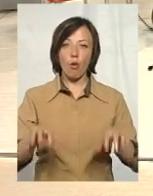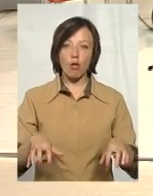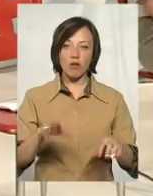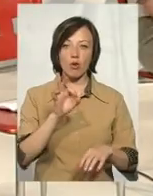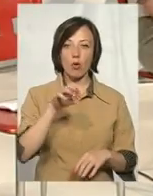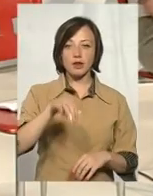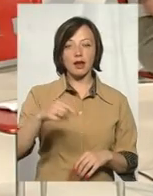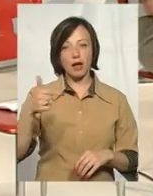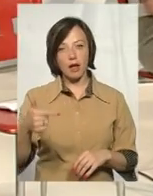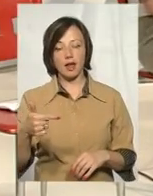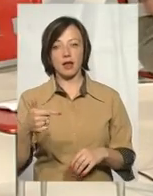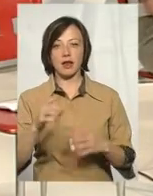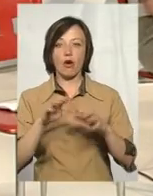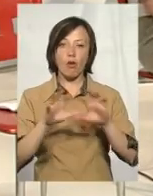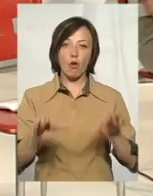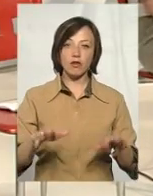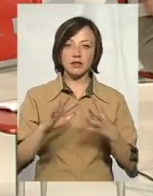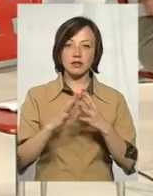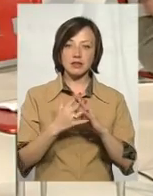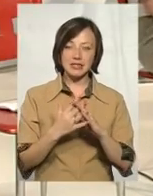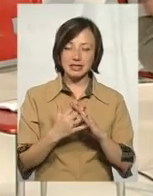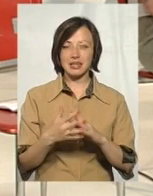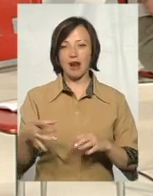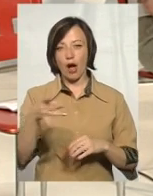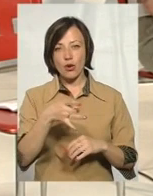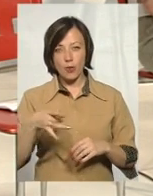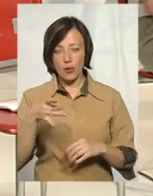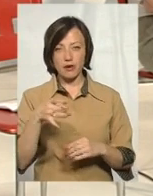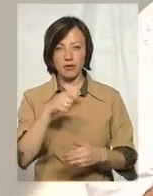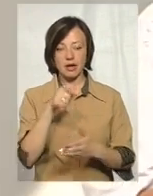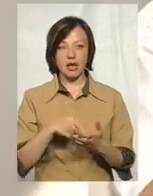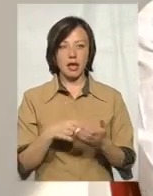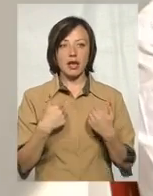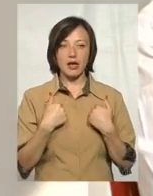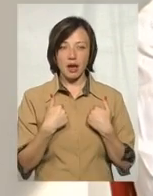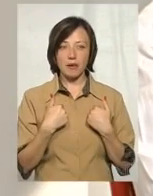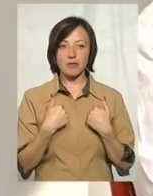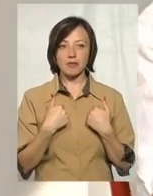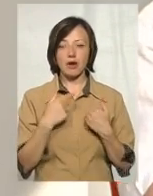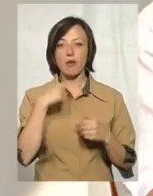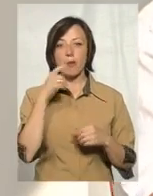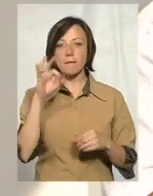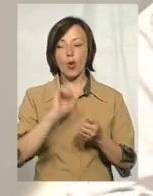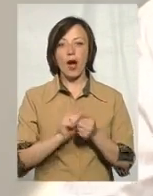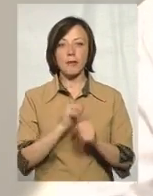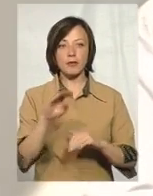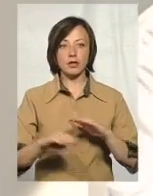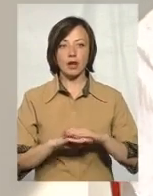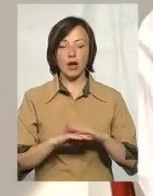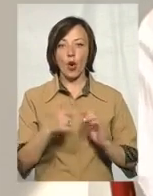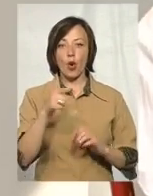об'єднаних тергромад, голови керівники районів? Ви знаєте, я би хотів привести, от вже говорили за каменість, в приклад, от